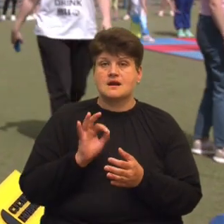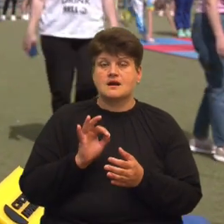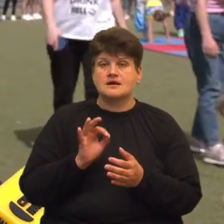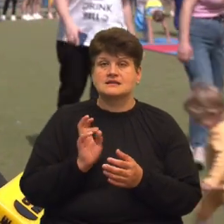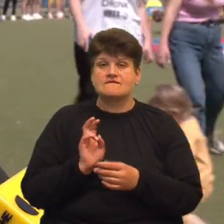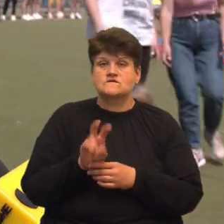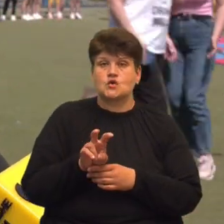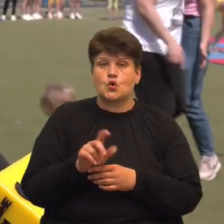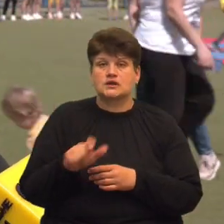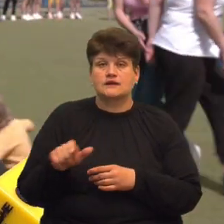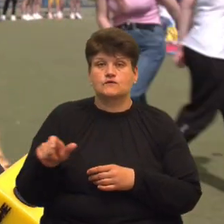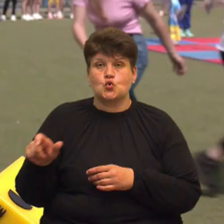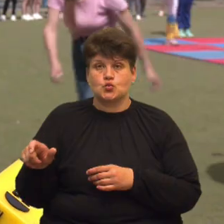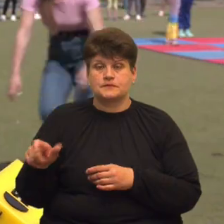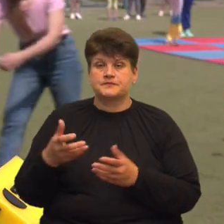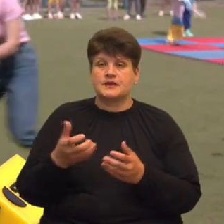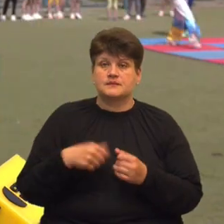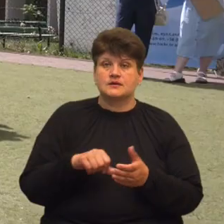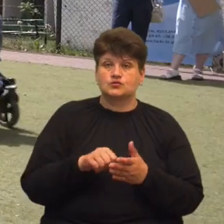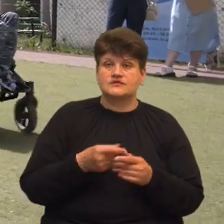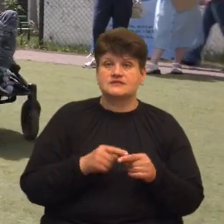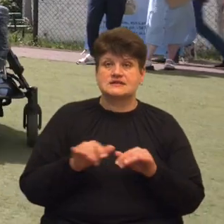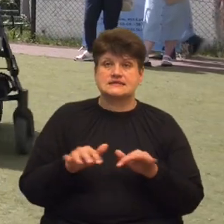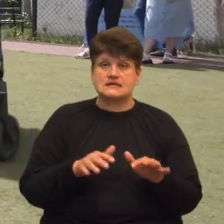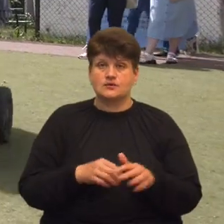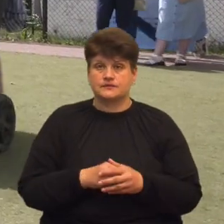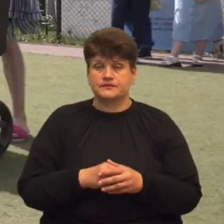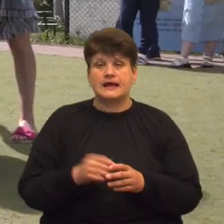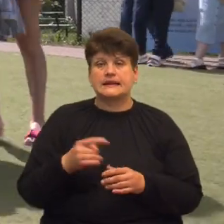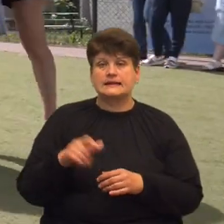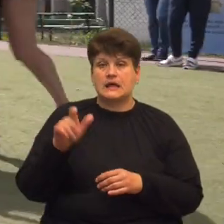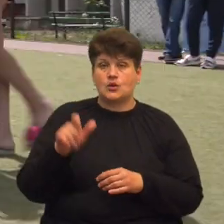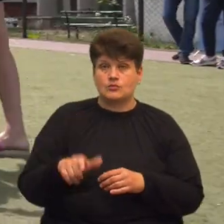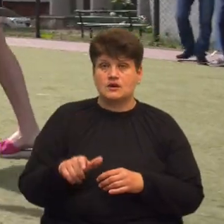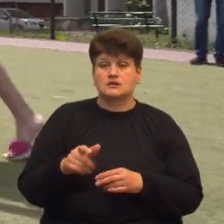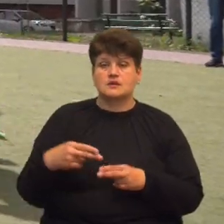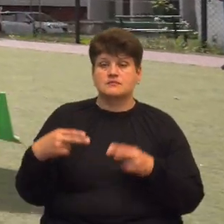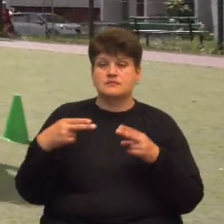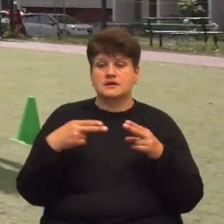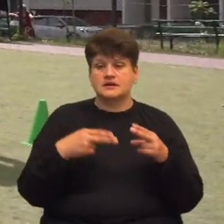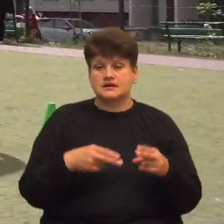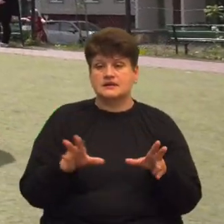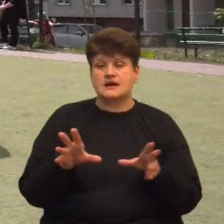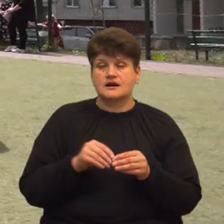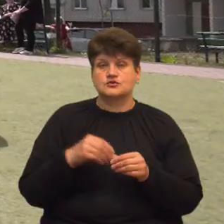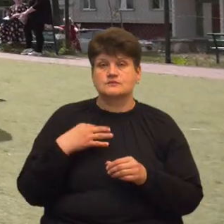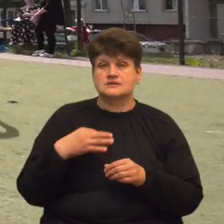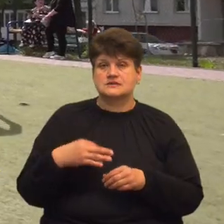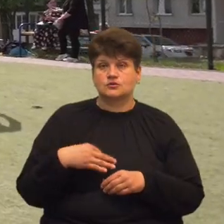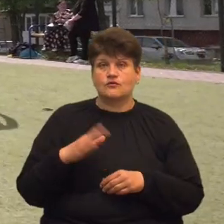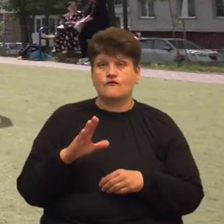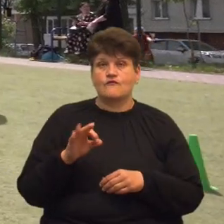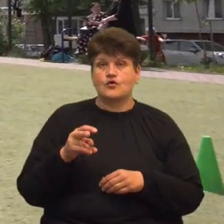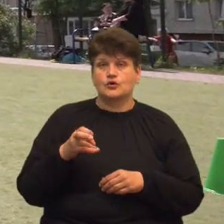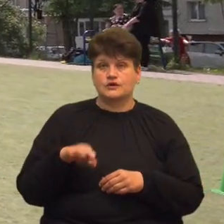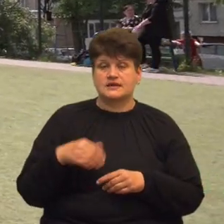люди, брати участь в таких заходах. Тернополянка Олена Коваль приїхала на захід разом із сином Володею. «Я